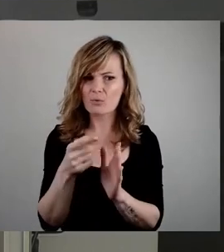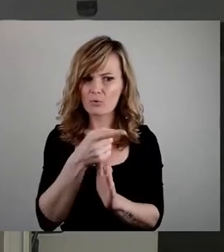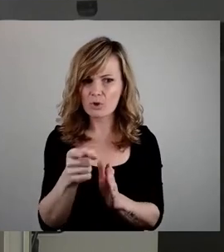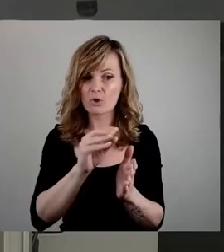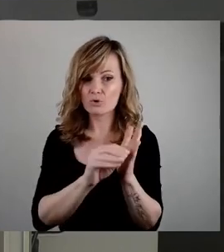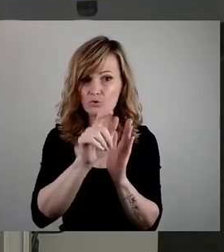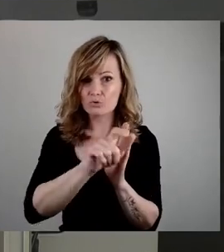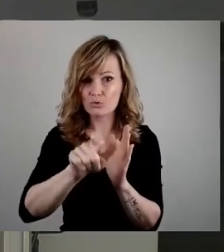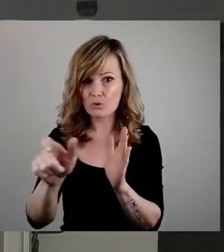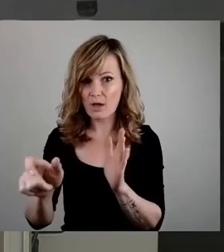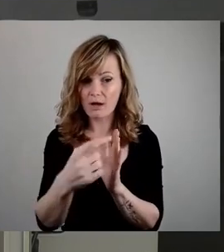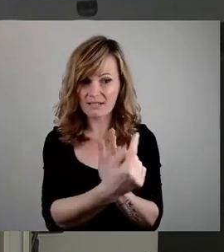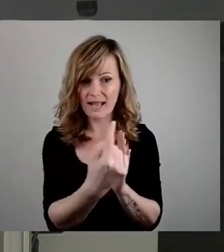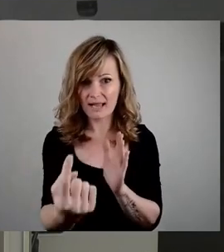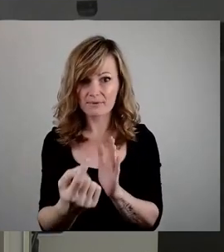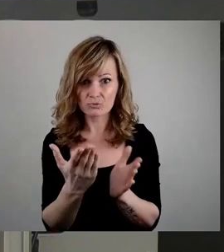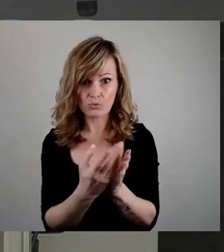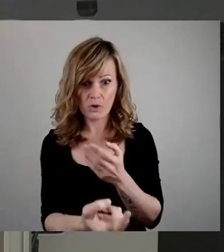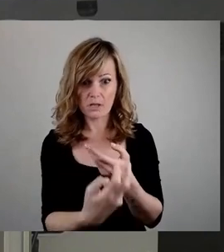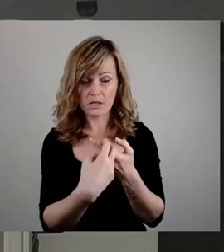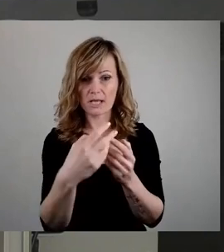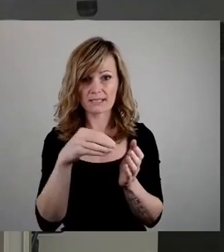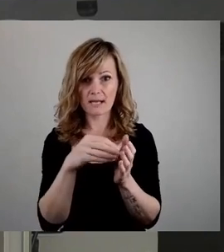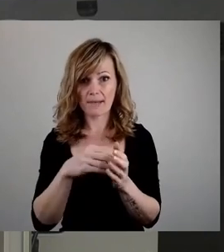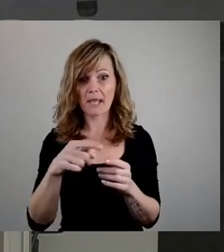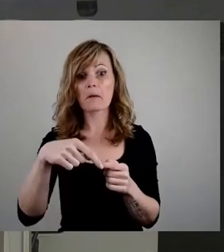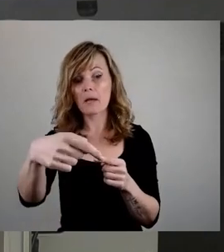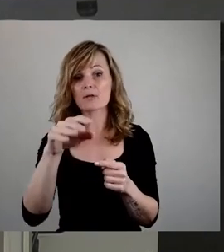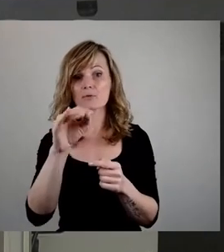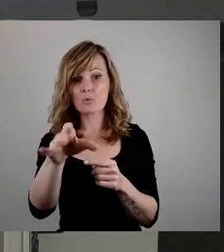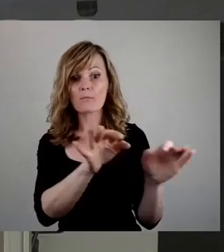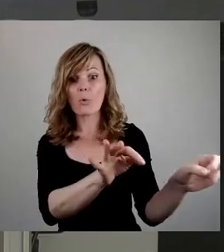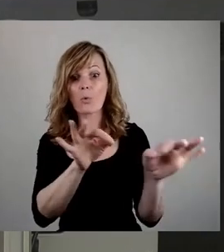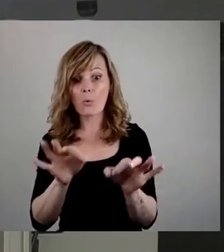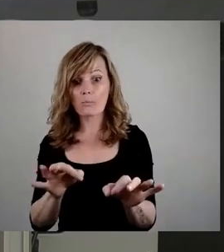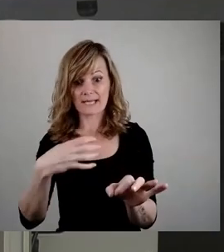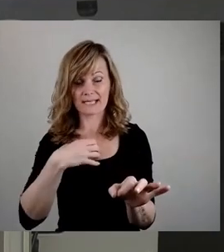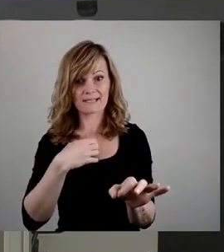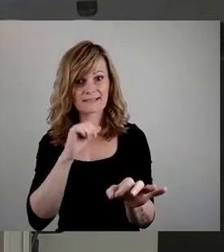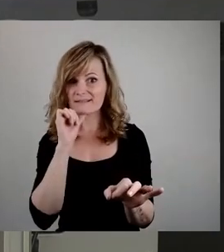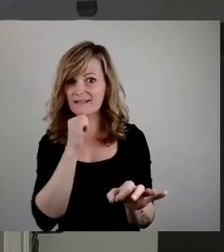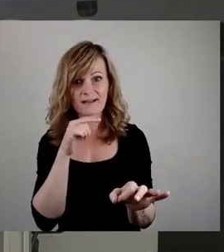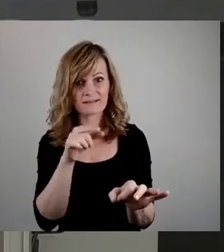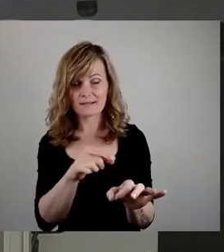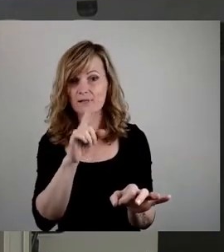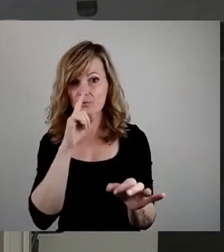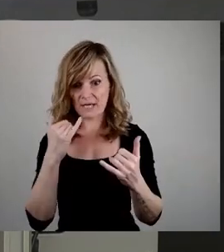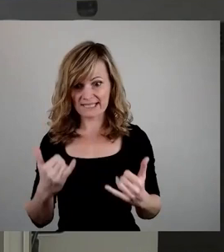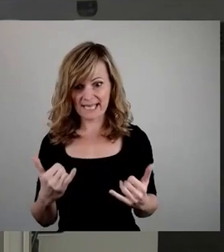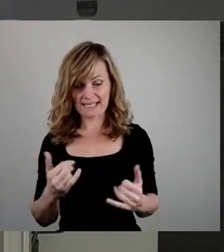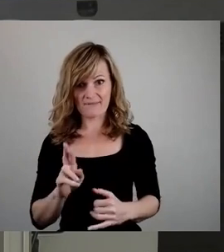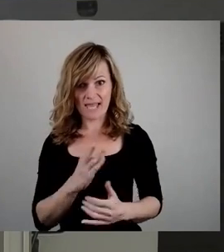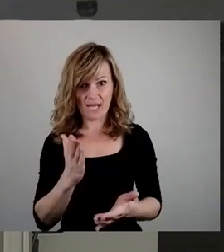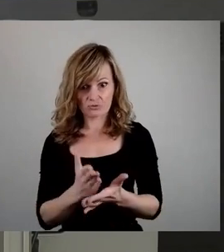die in Zukunft aus gleich welchen Gründen nach Dresden ziehen werden, sondern wir berechnen jetzt erst einmal für alle Kinder, die zu einem